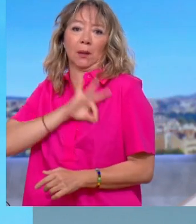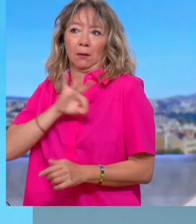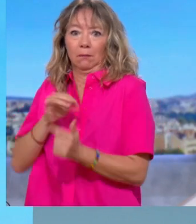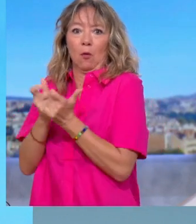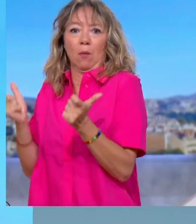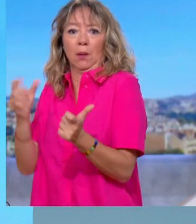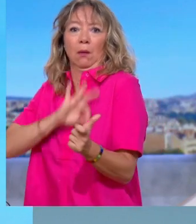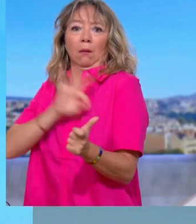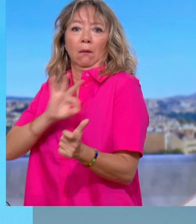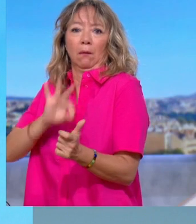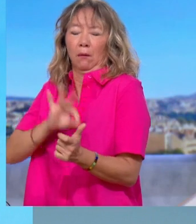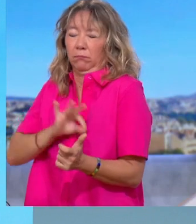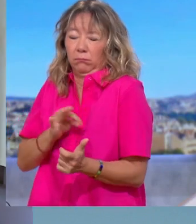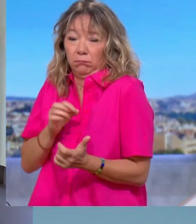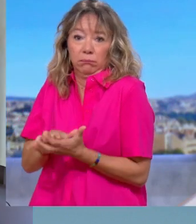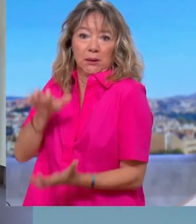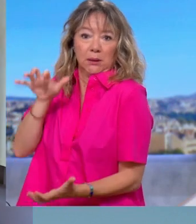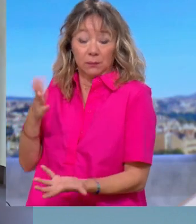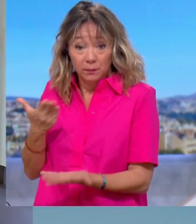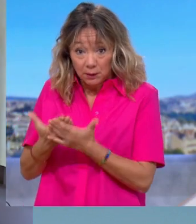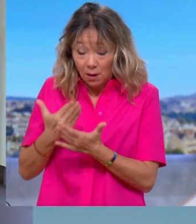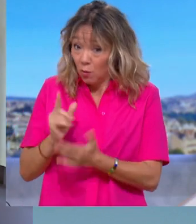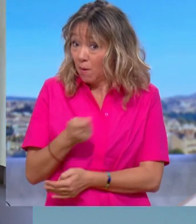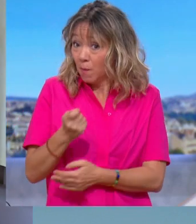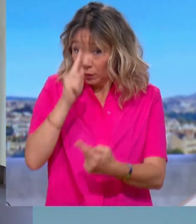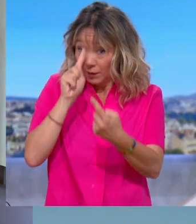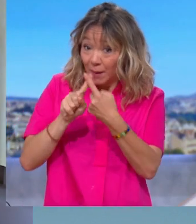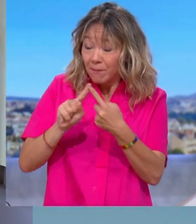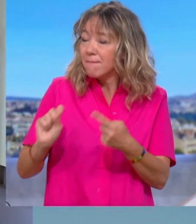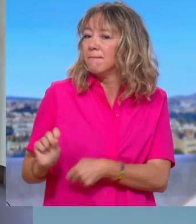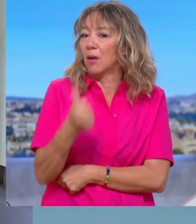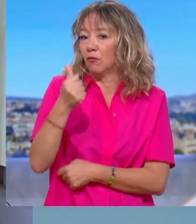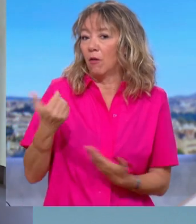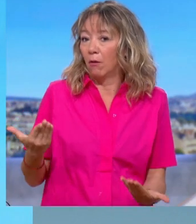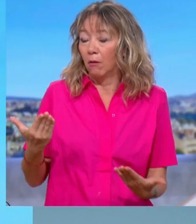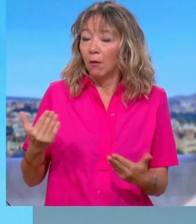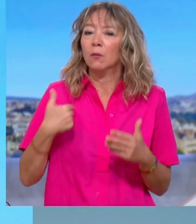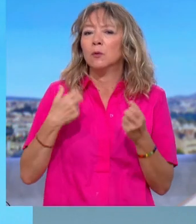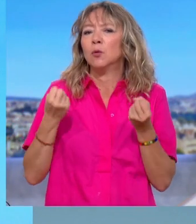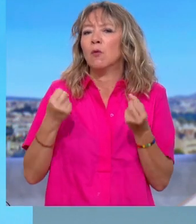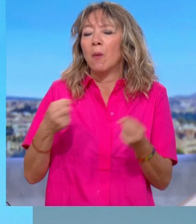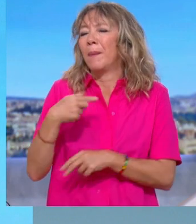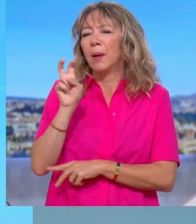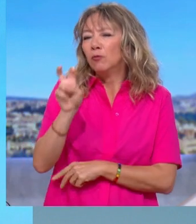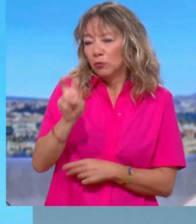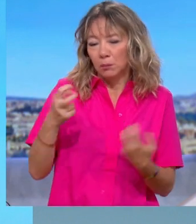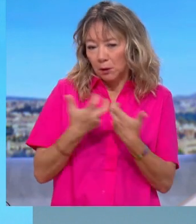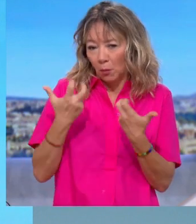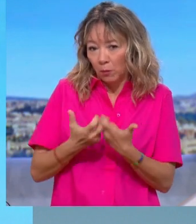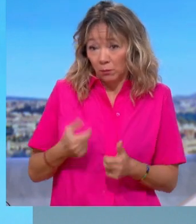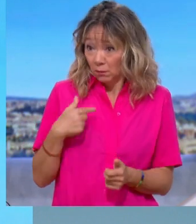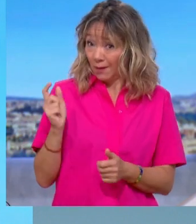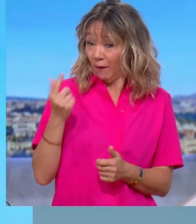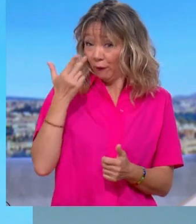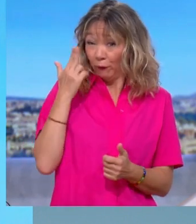Et on a là un sujet qui devrait être un sujet majeur, qui n même pas traité sur l'écologie. On vient de vivre un été qui, là encore, devrait nous